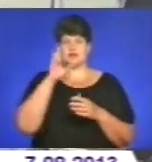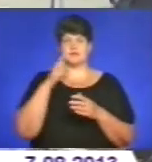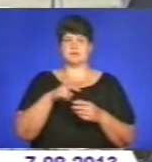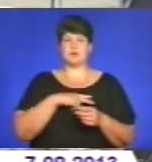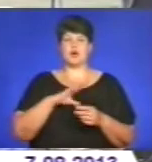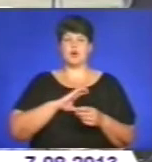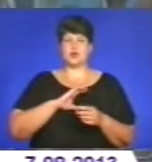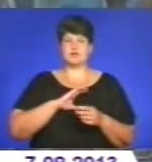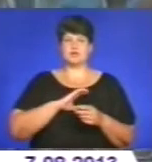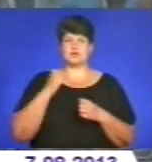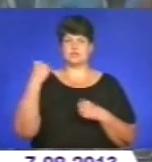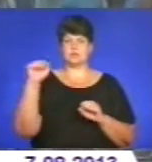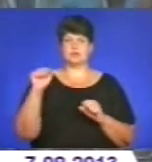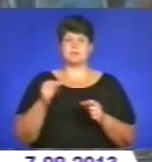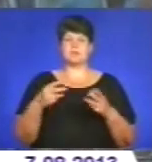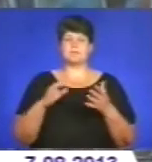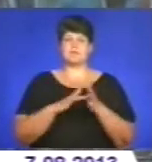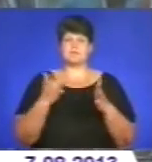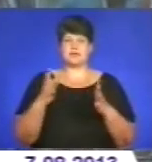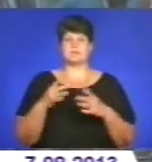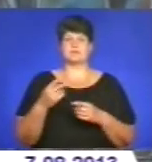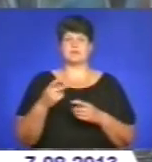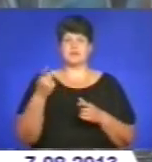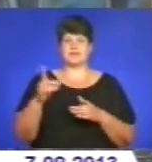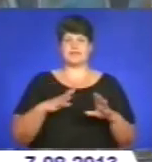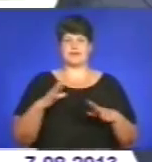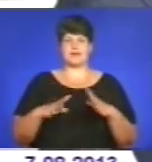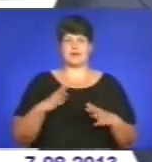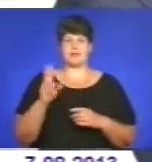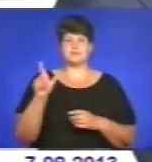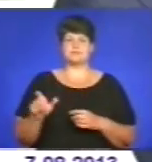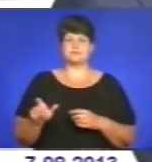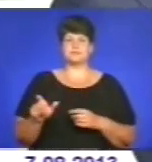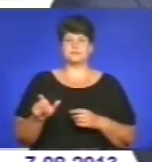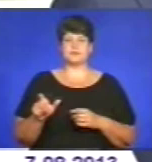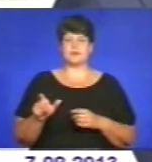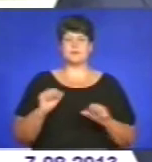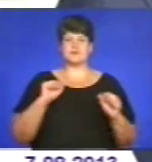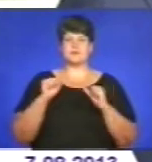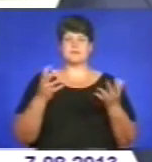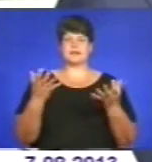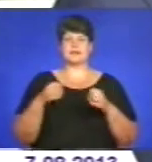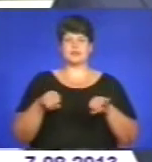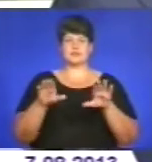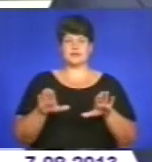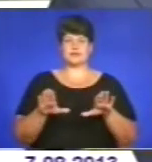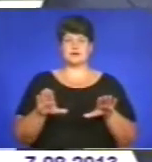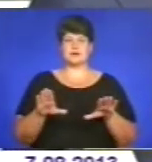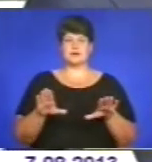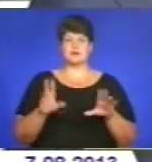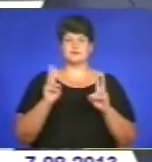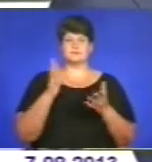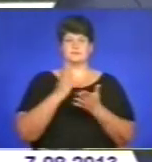призерам 22-х літніх дефлімпійських ігор та їх тренерам. Правительство прийняло рішення, обладателям